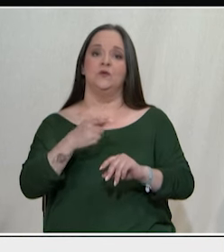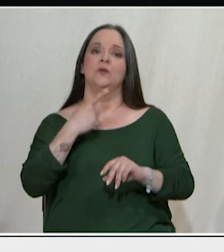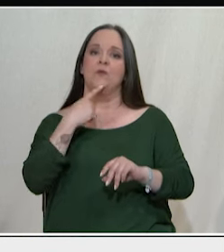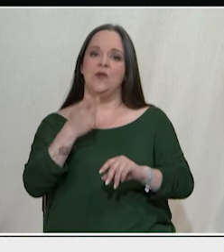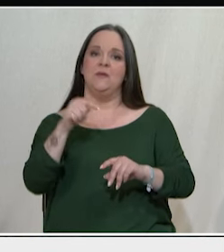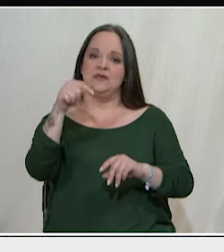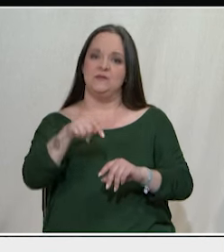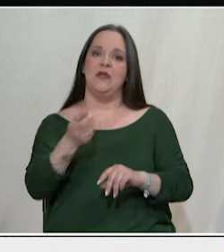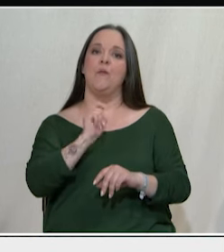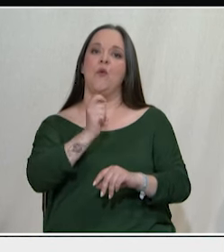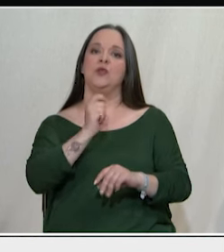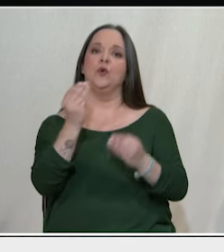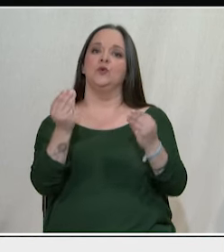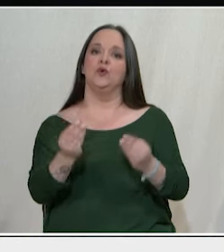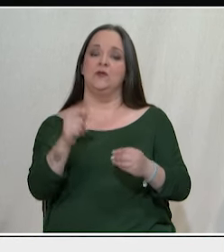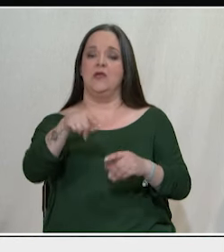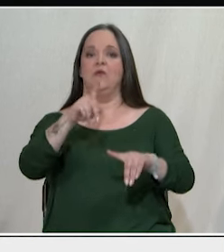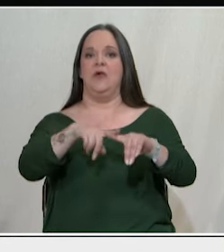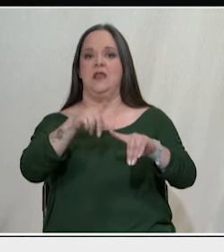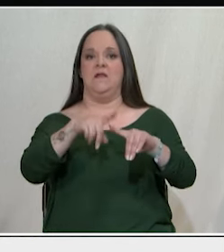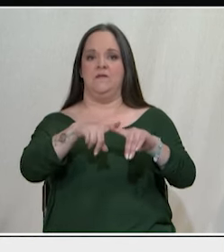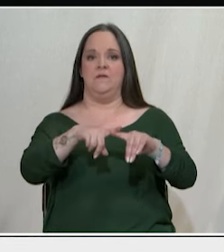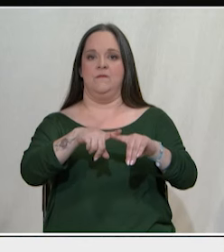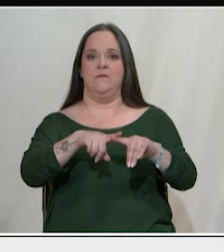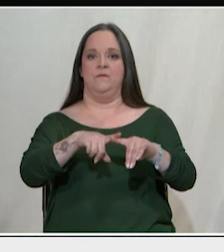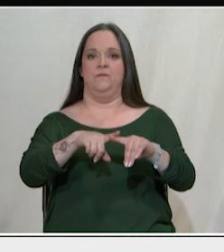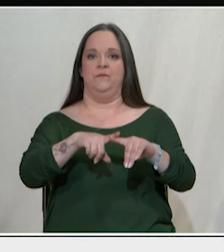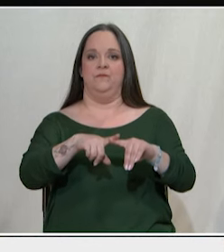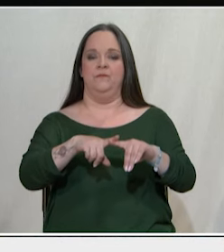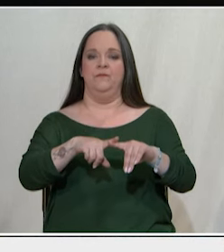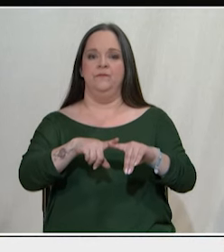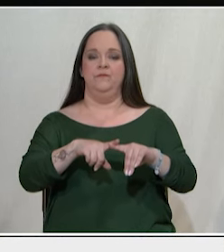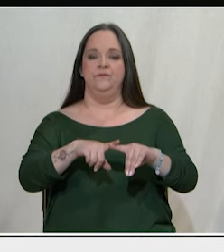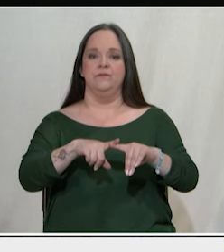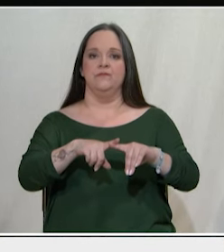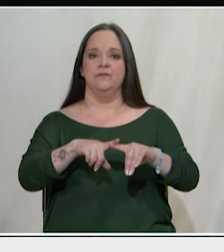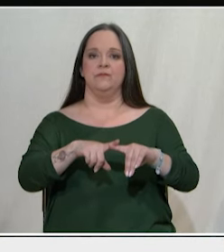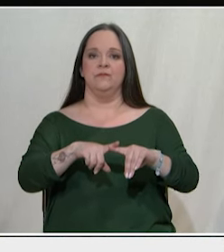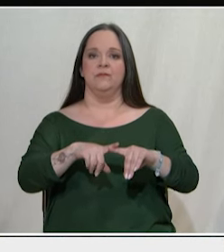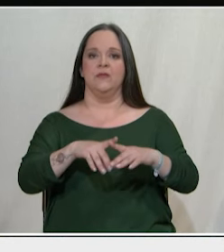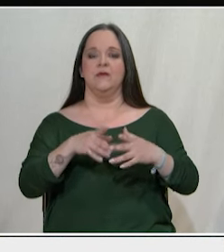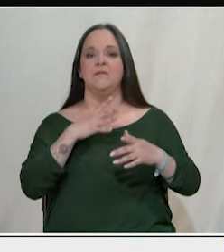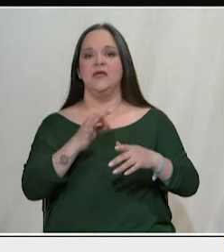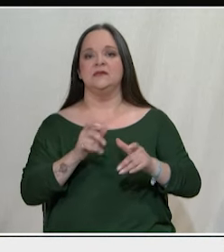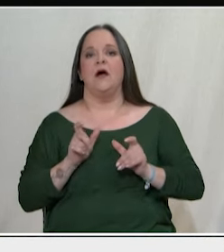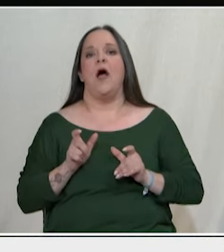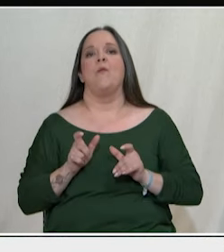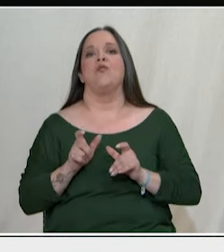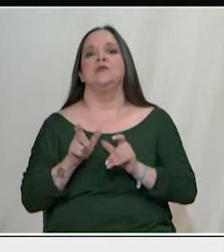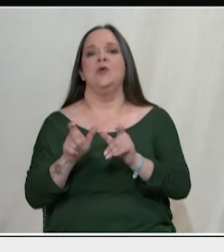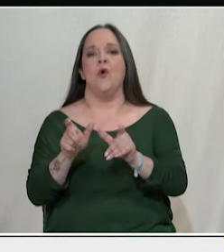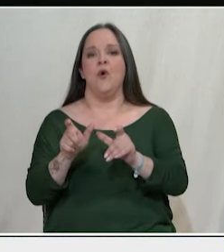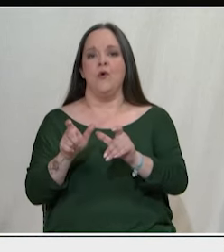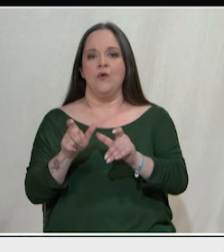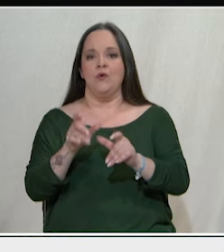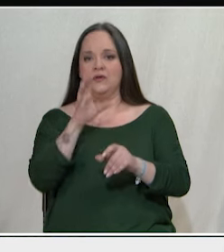σκηνικό εδώ πέρα στη χώρα μας είναι ένα πράγμα που όχι μόνο είναι αποθητικό, αλλά είναι και κυριολεκτικά